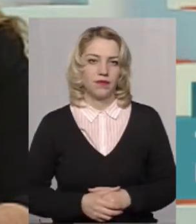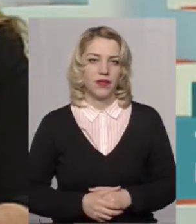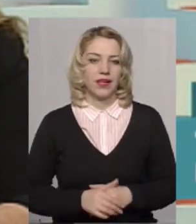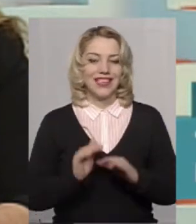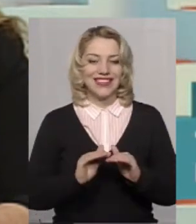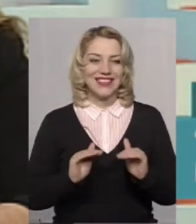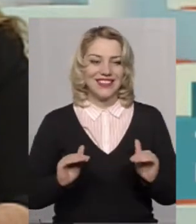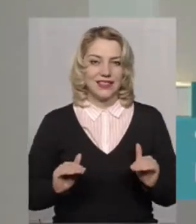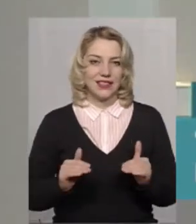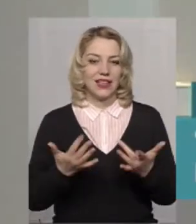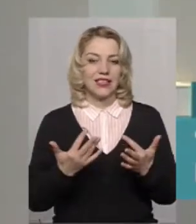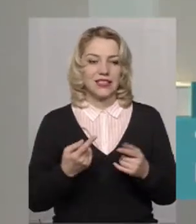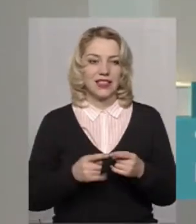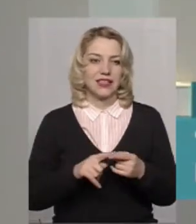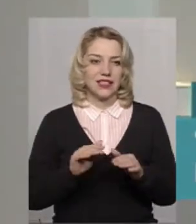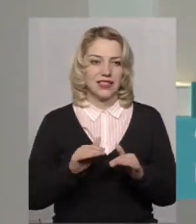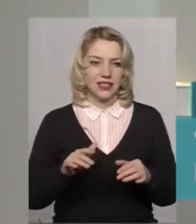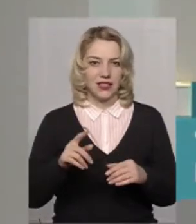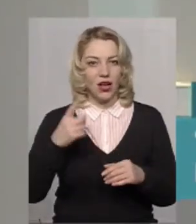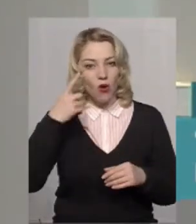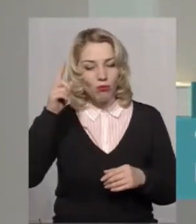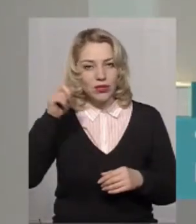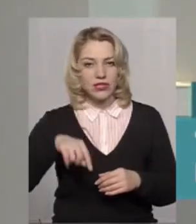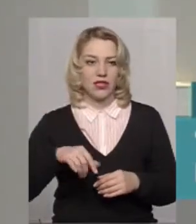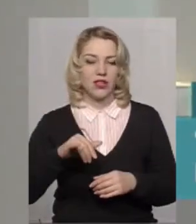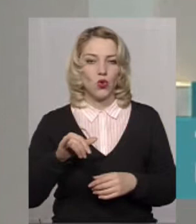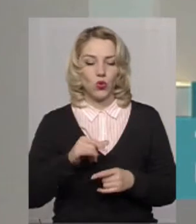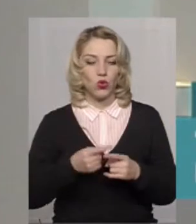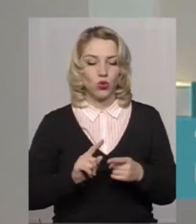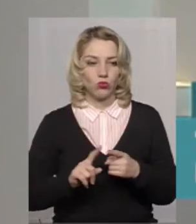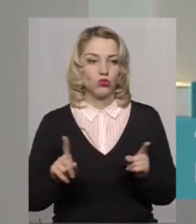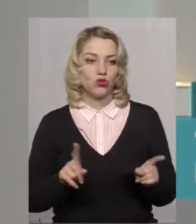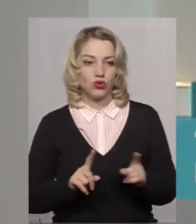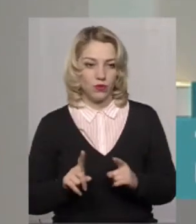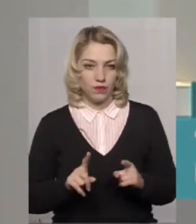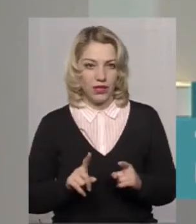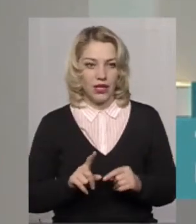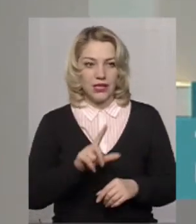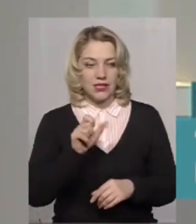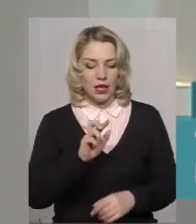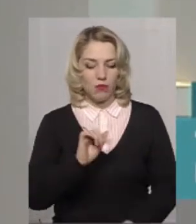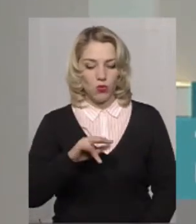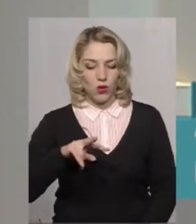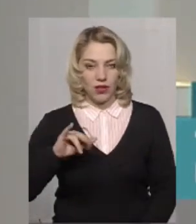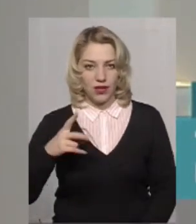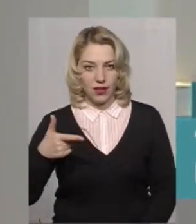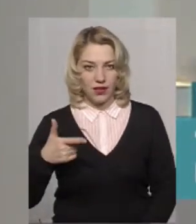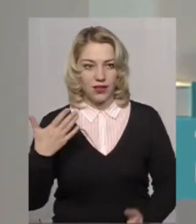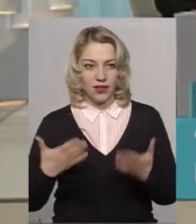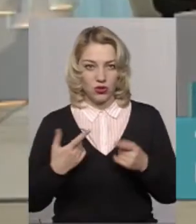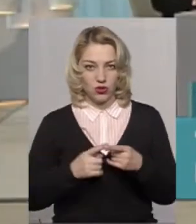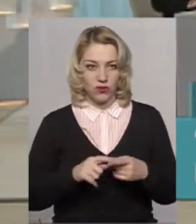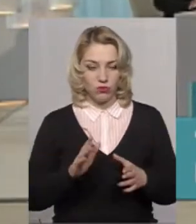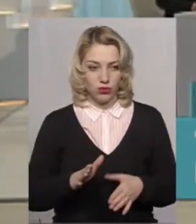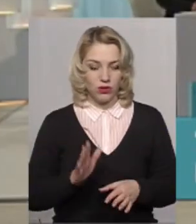Діти, наскільки вони обізнані у тому, що за булінг, якщо він буде,